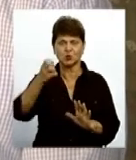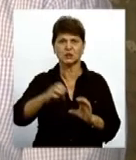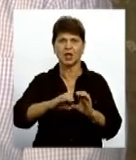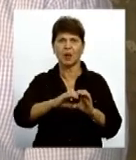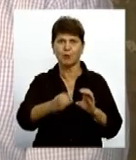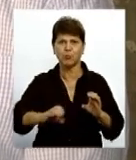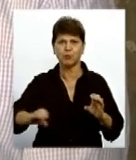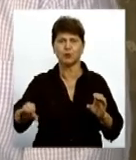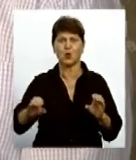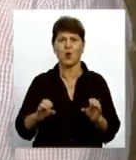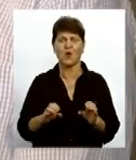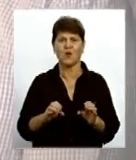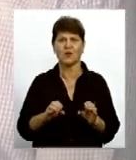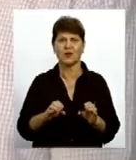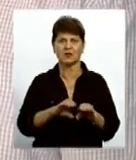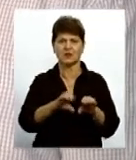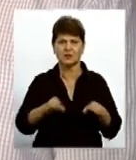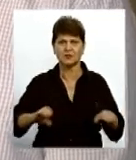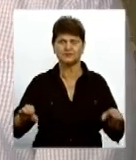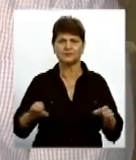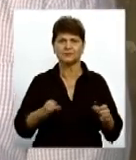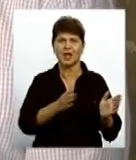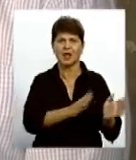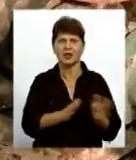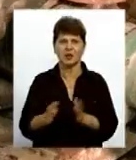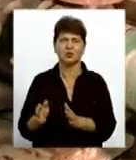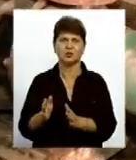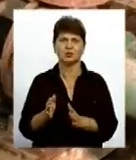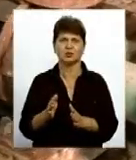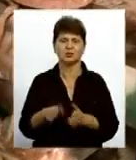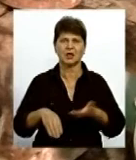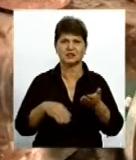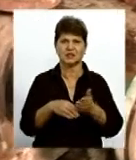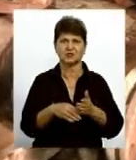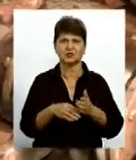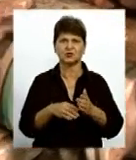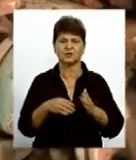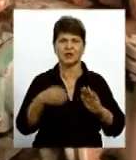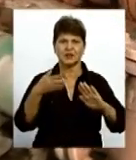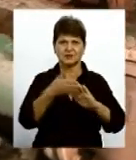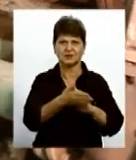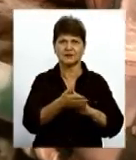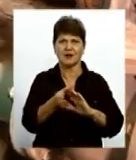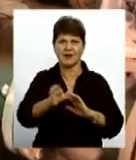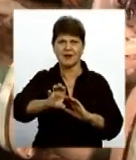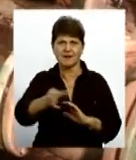регулюючі засоби Засувки, шарові крани,